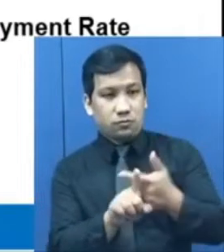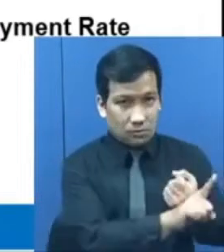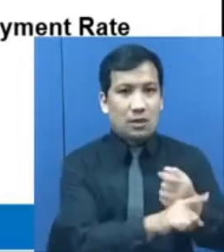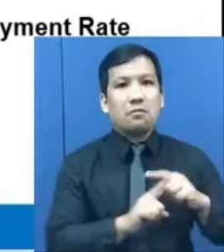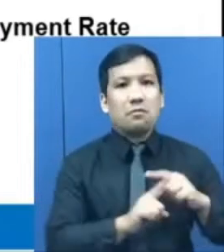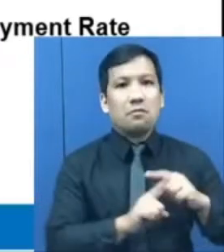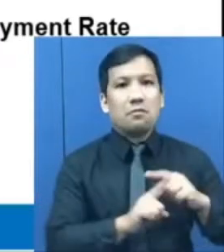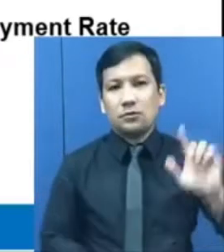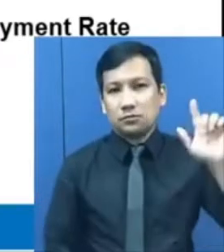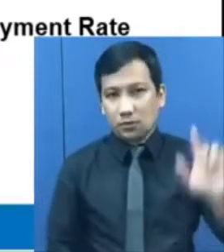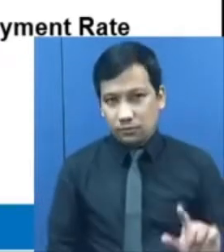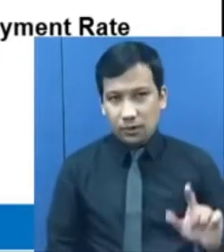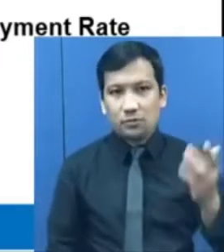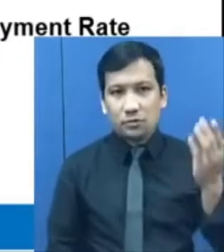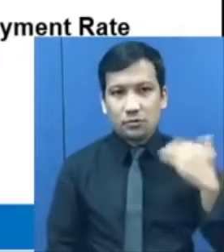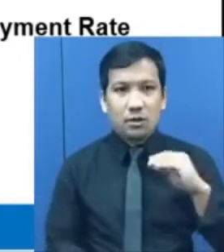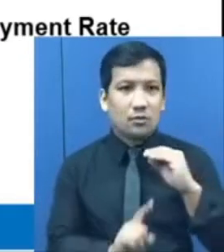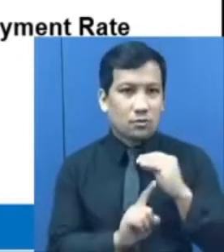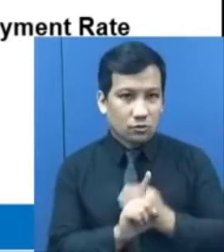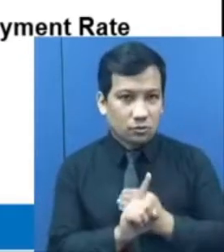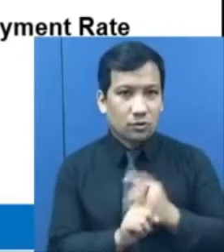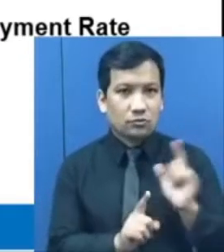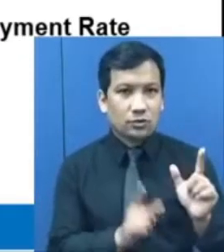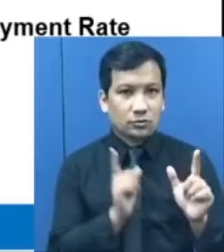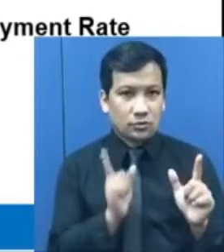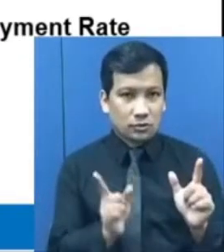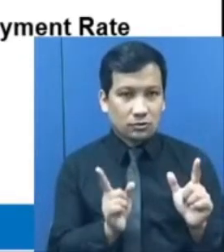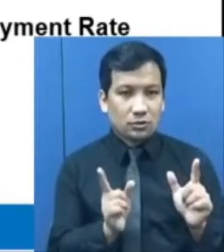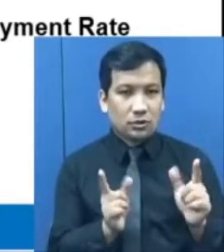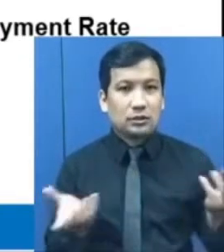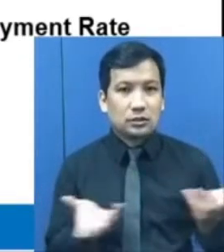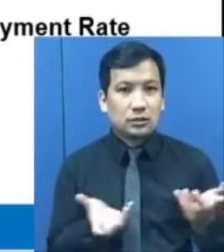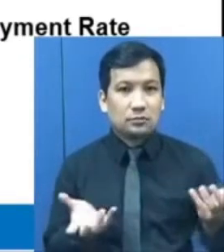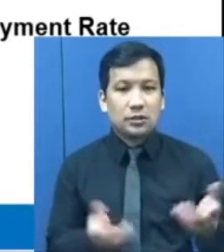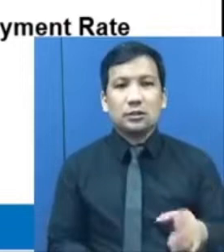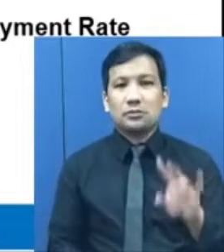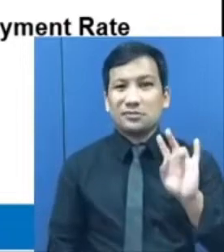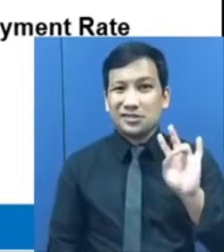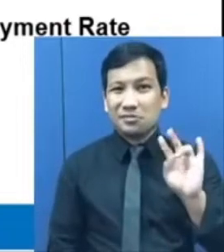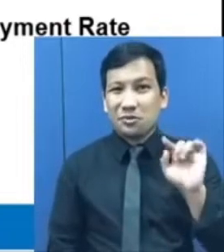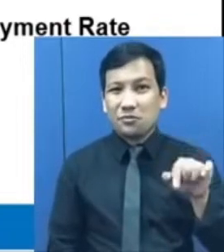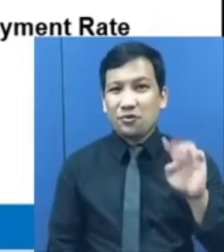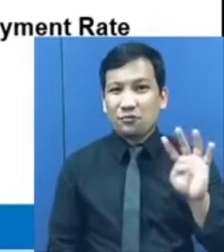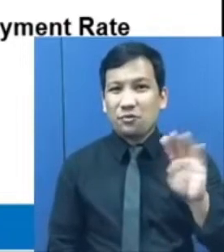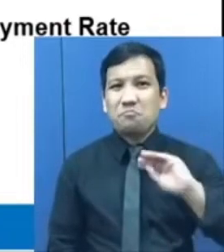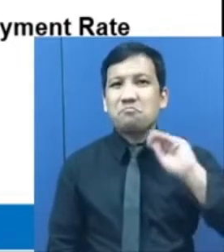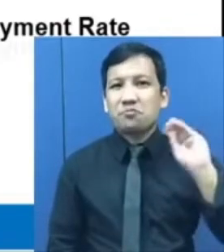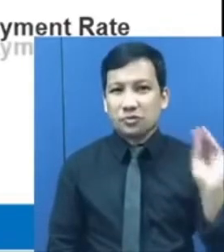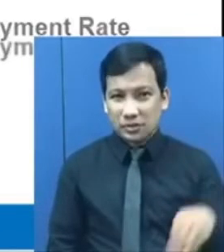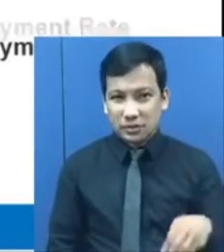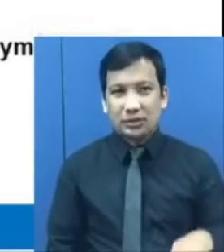pagbaba nitong Oktubre 2021 na nasa 7.4%.